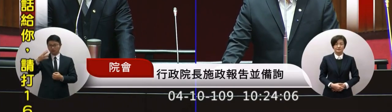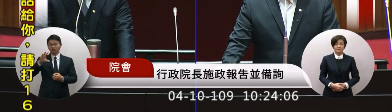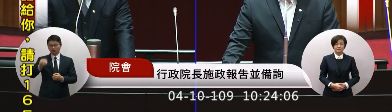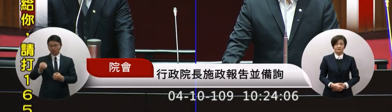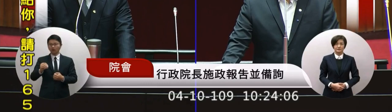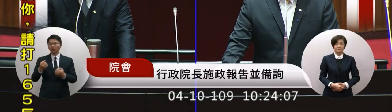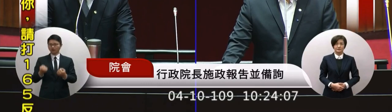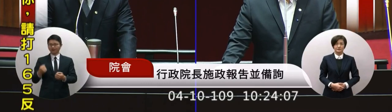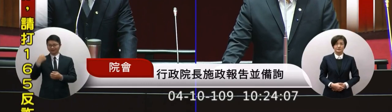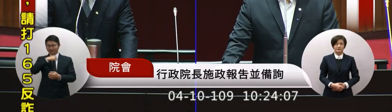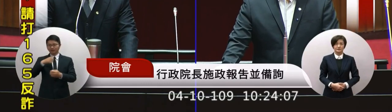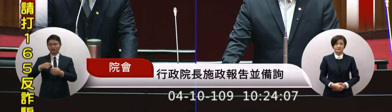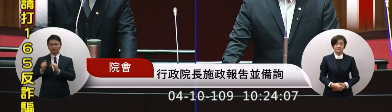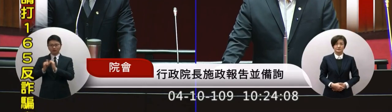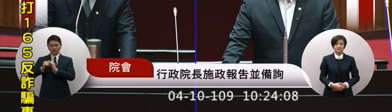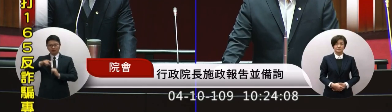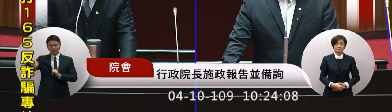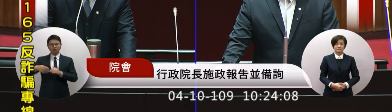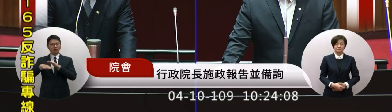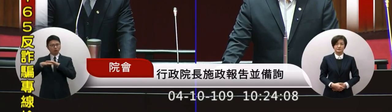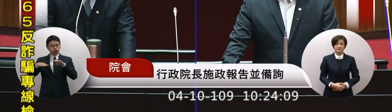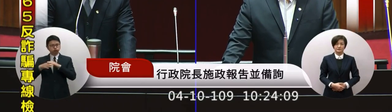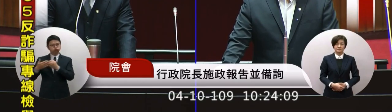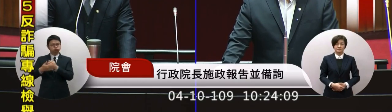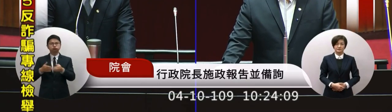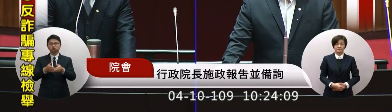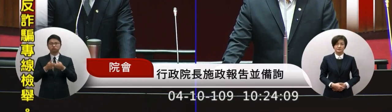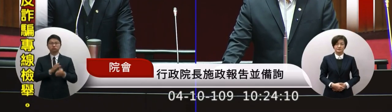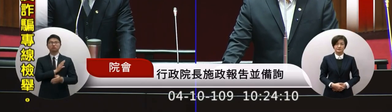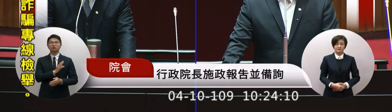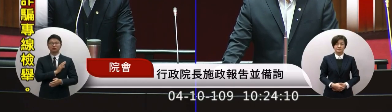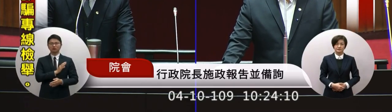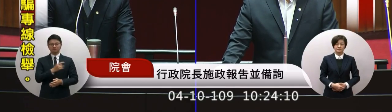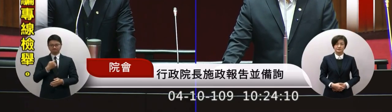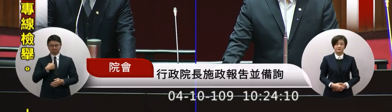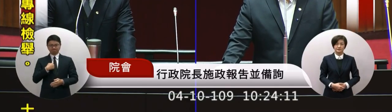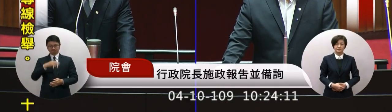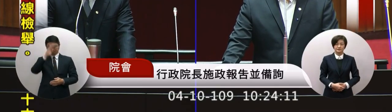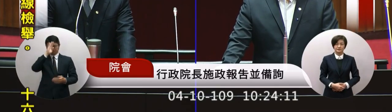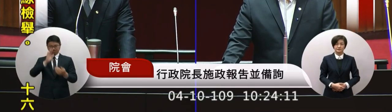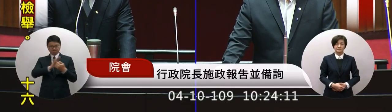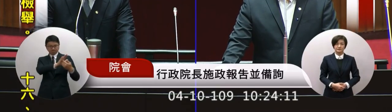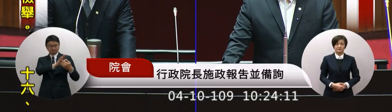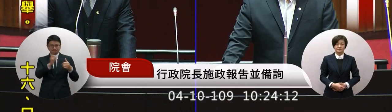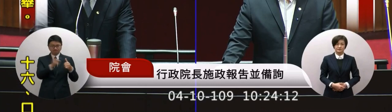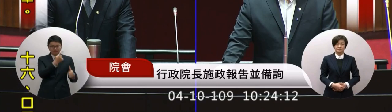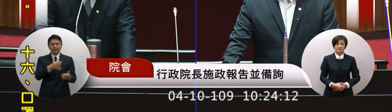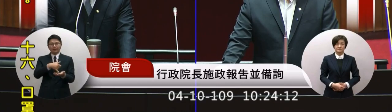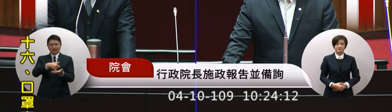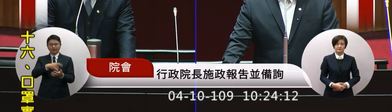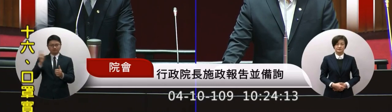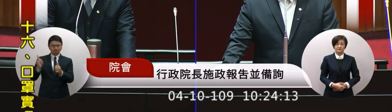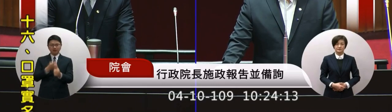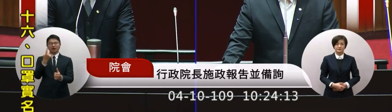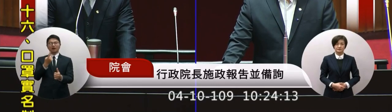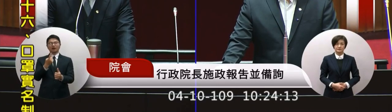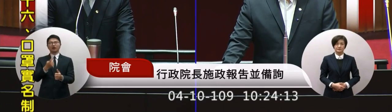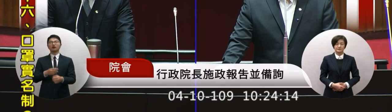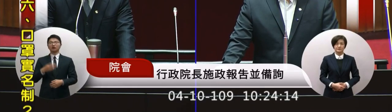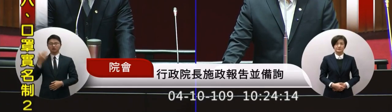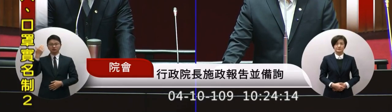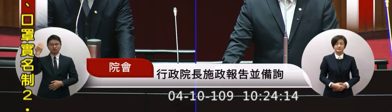在台的國人同胞的安全因此我們都是防疫優先弱勢優先過去